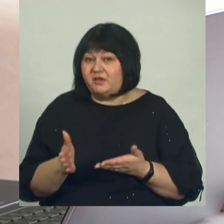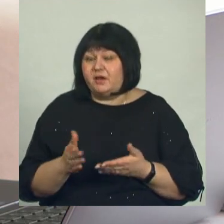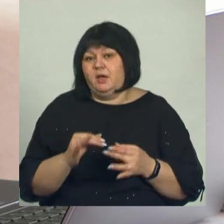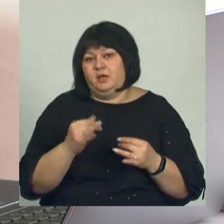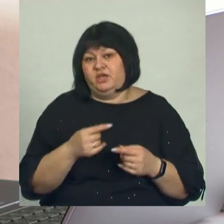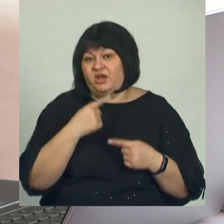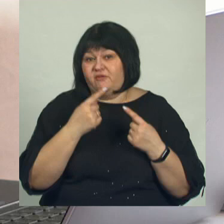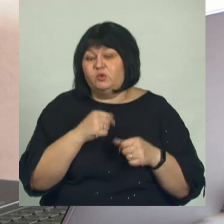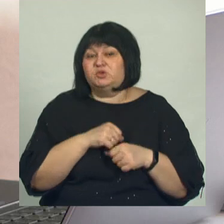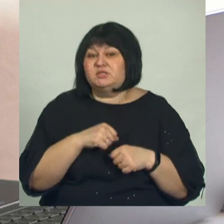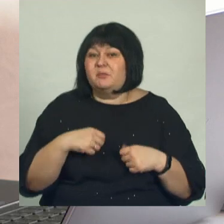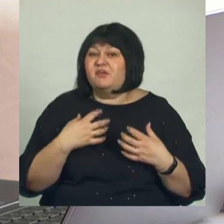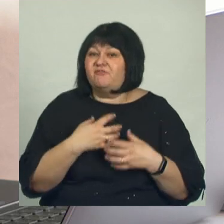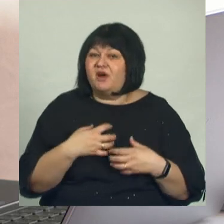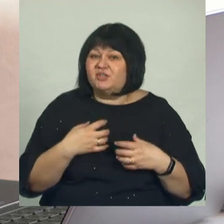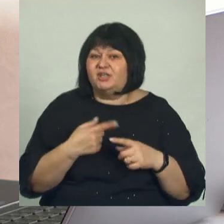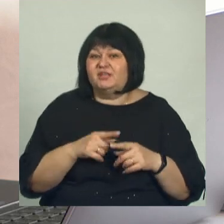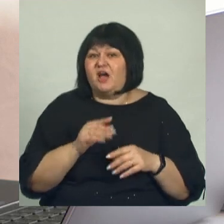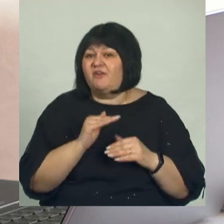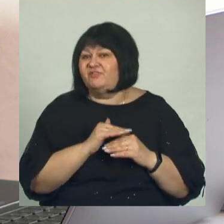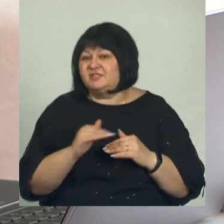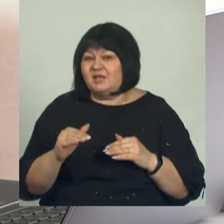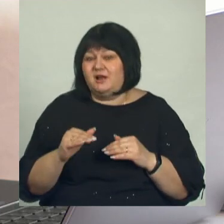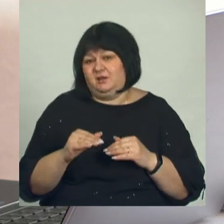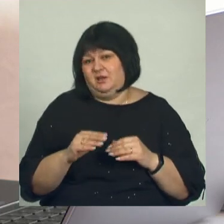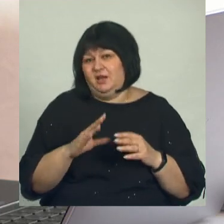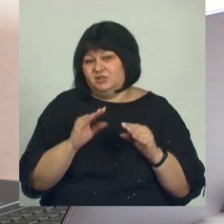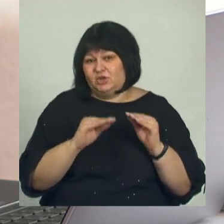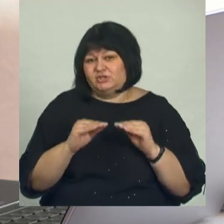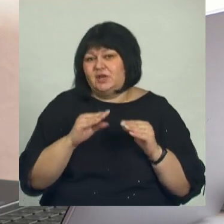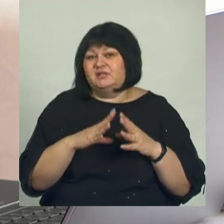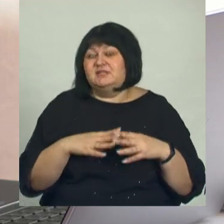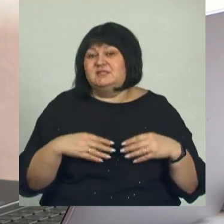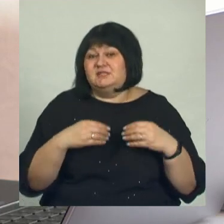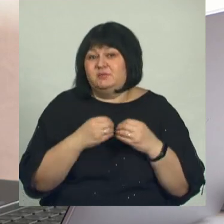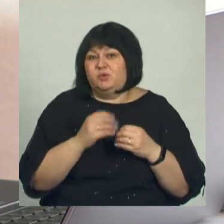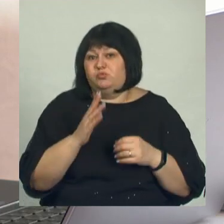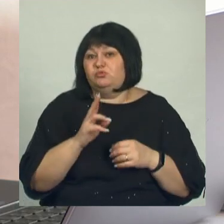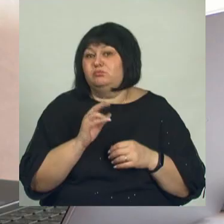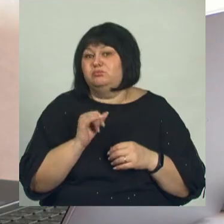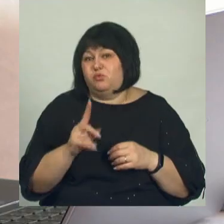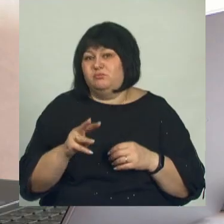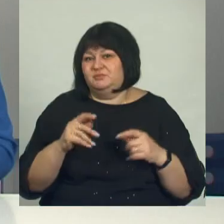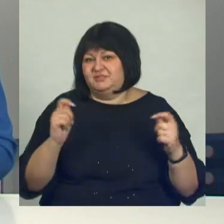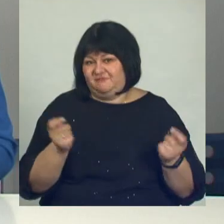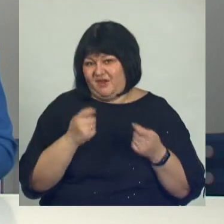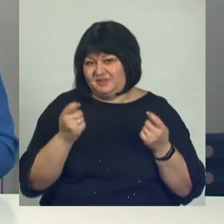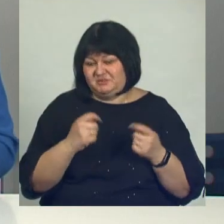и, говорю, самое такое важное, это то, что официальное создание семей. Прямо будет какой-то бум, мне кажется, свадеб.